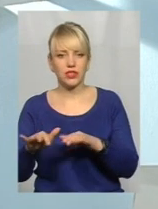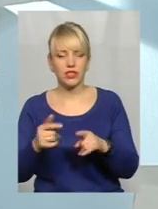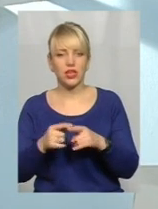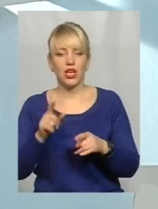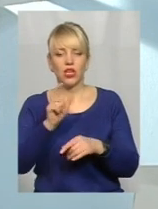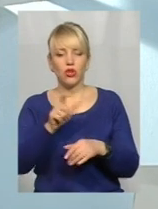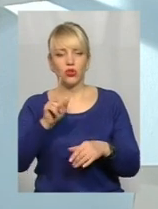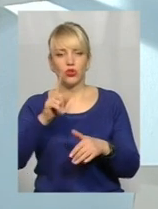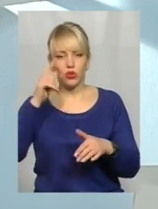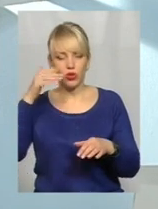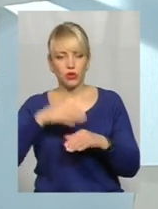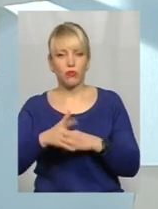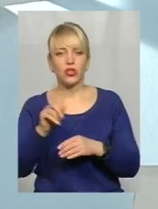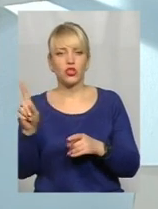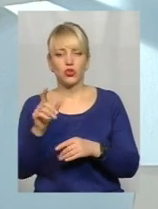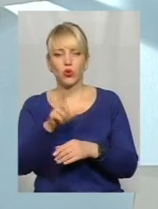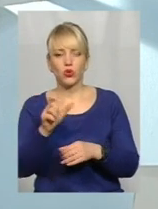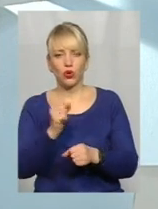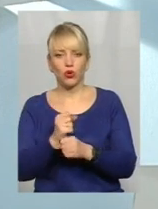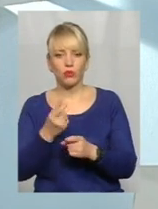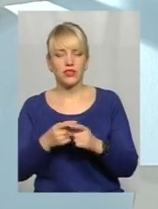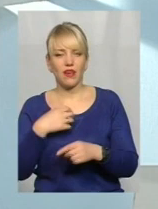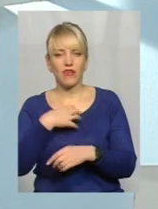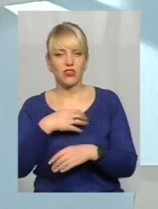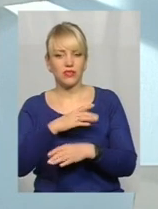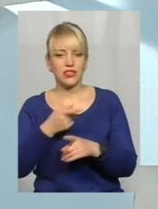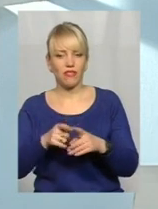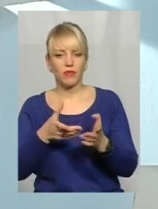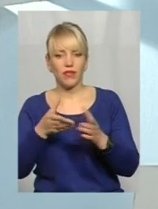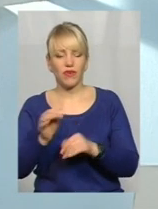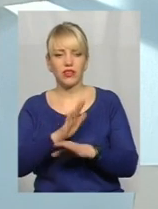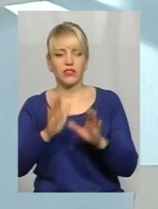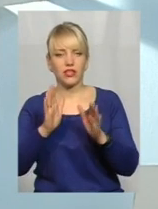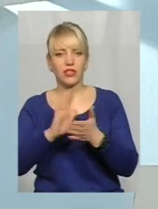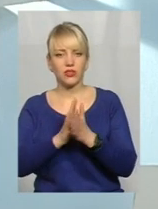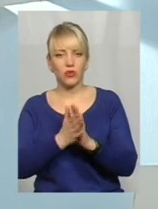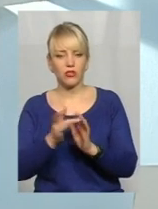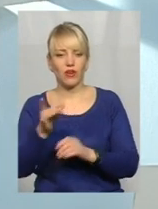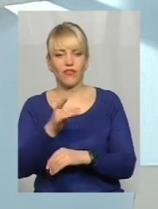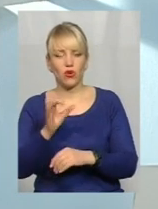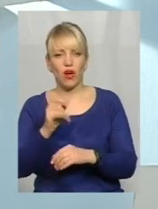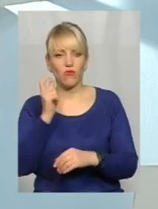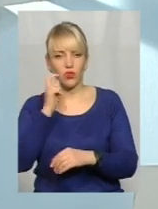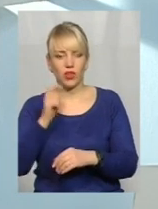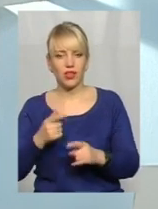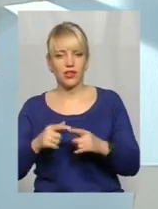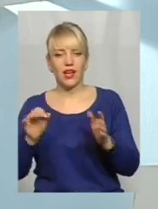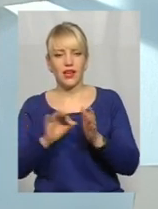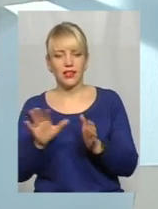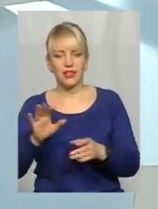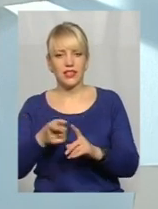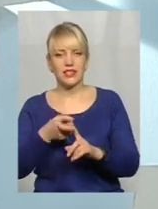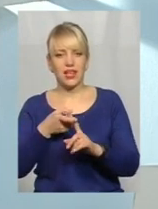дуже важливо. І воно впливає на цілісну ситуацію не тільки в регіоні, але й в країні. І енергетична незалежність – це